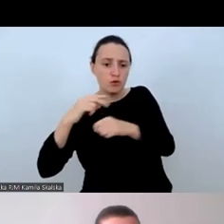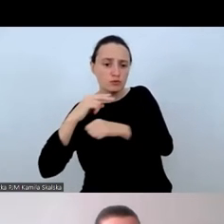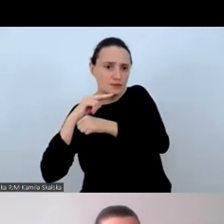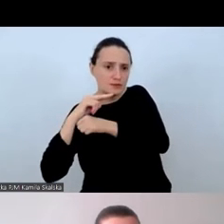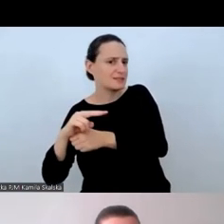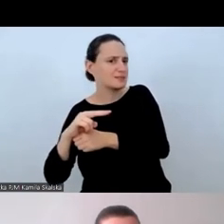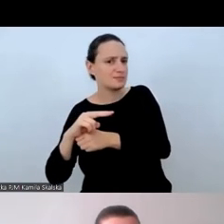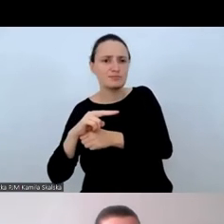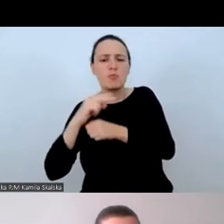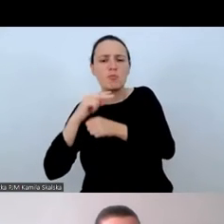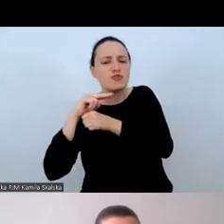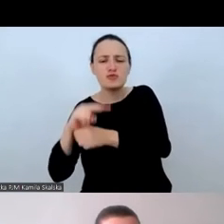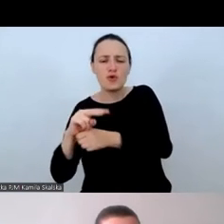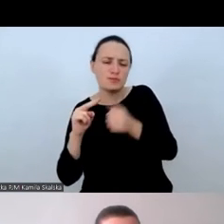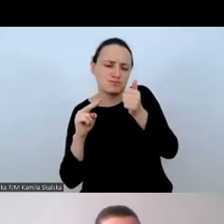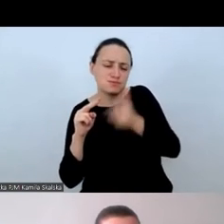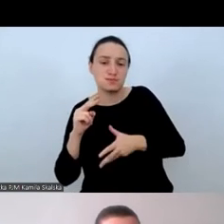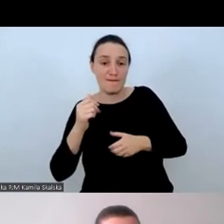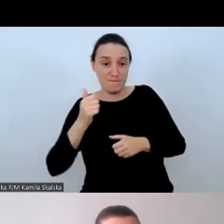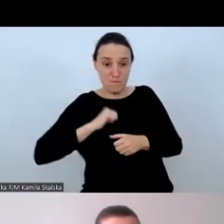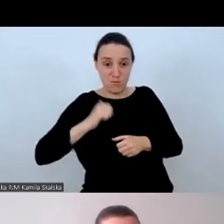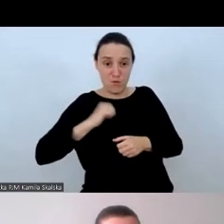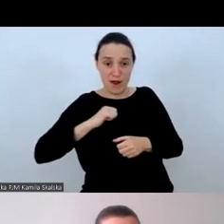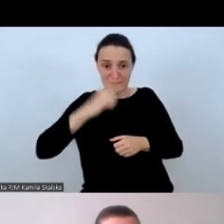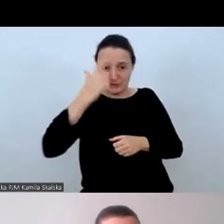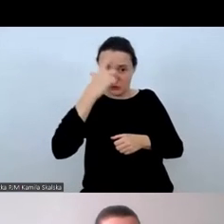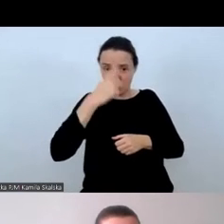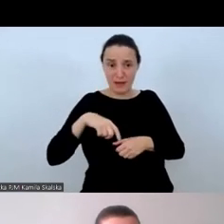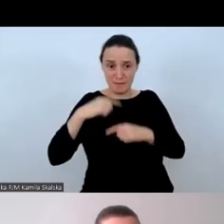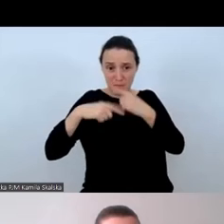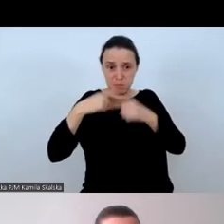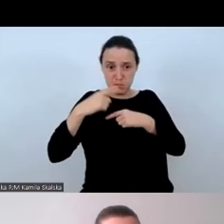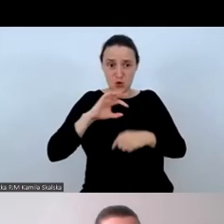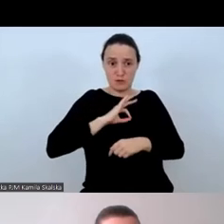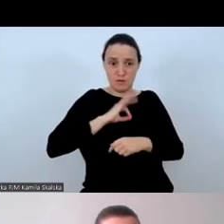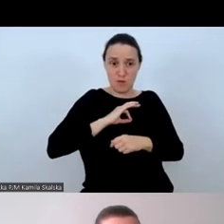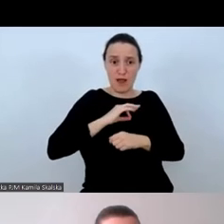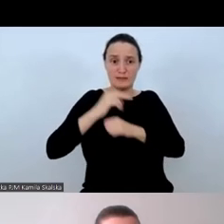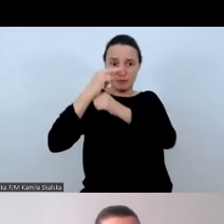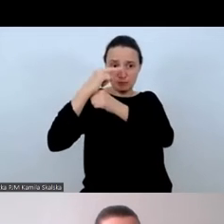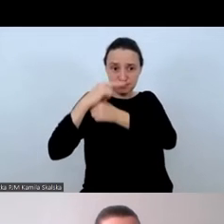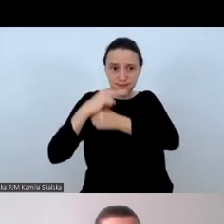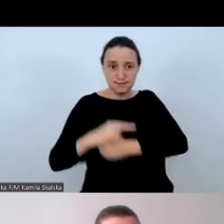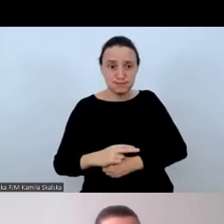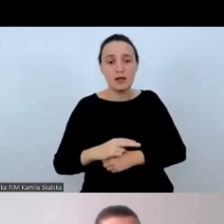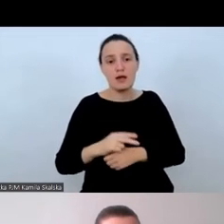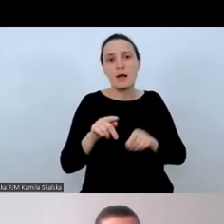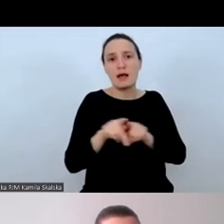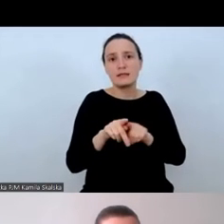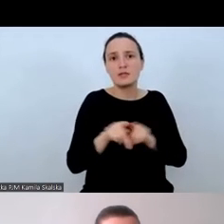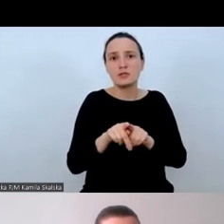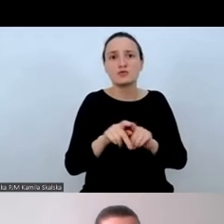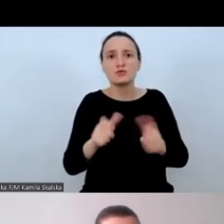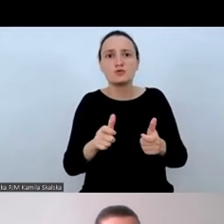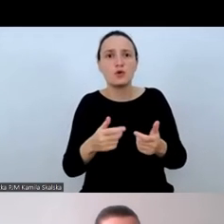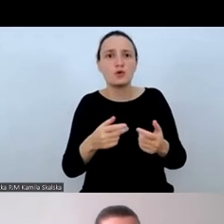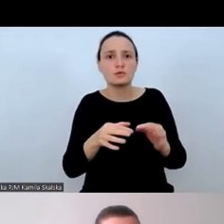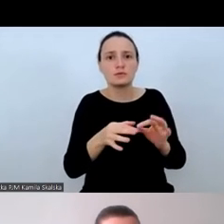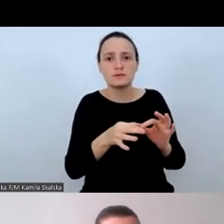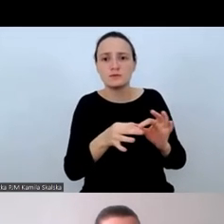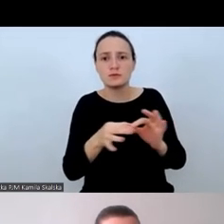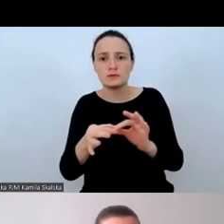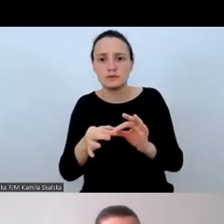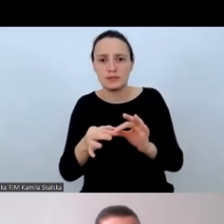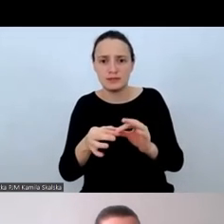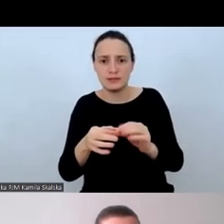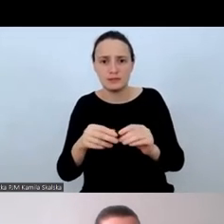procesów własnych, jak i rzeczy związanych z terminami. Przepraszam za ten